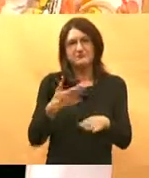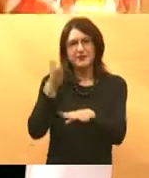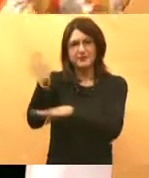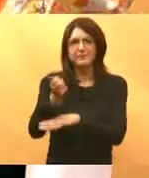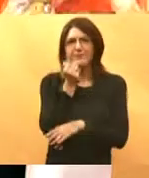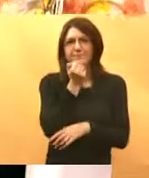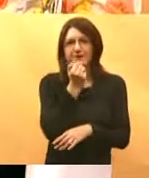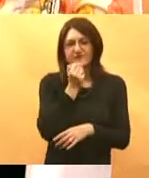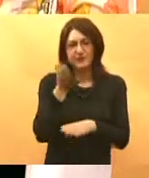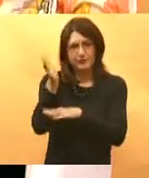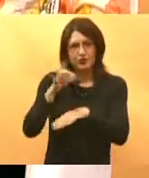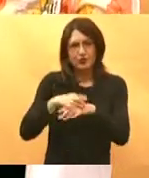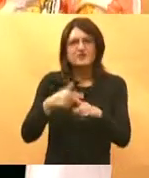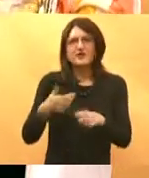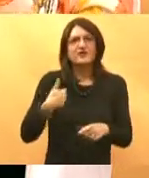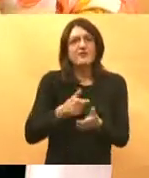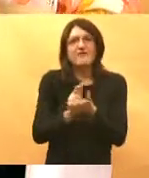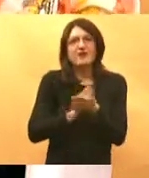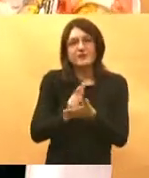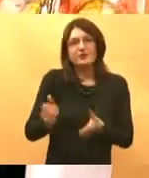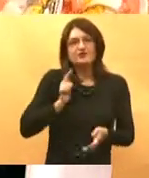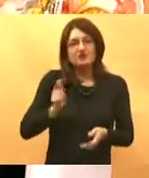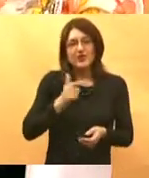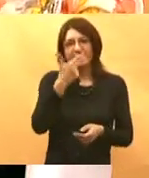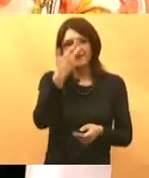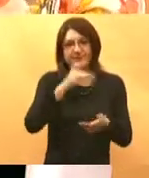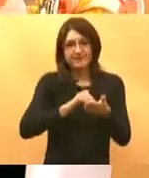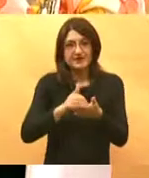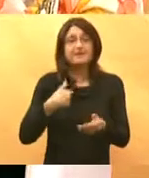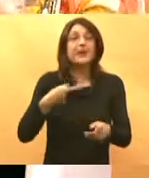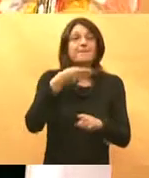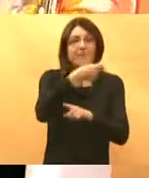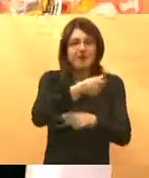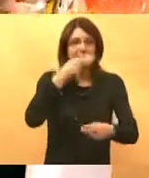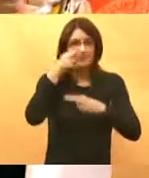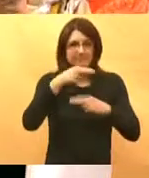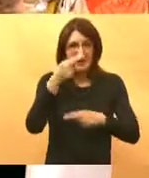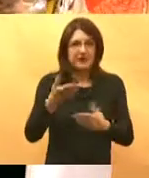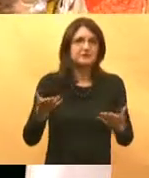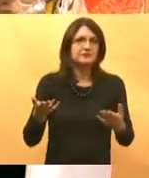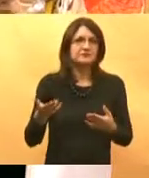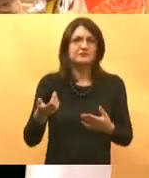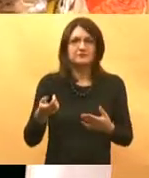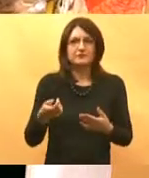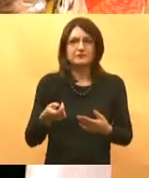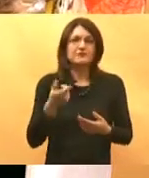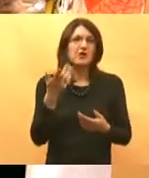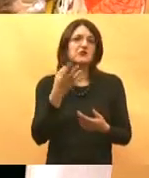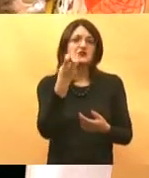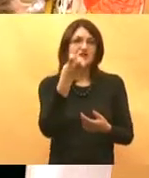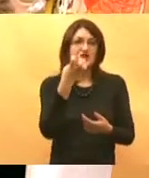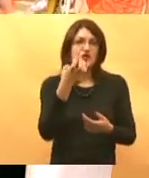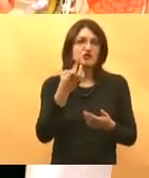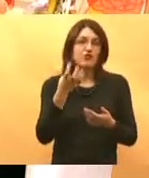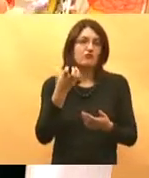lječnik jer ne mogu čekati dva mjese ili tri platim 400 kuna pregledi sve i on mi napiše dobro ste prošli ako 400